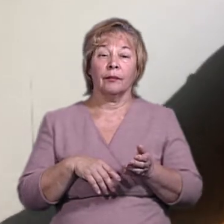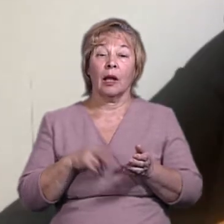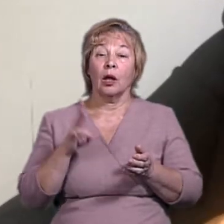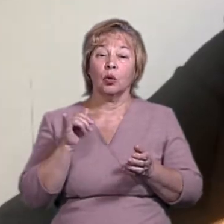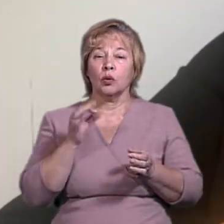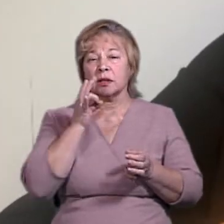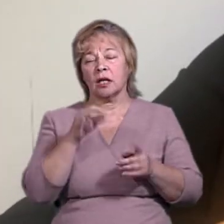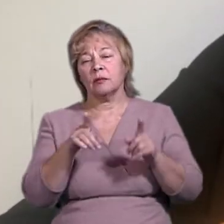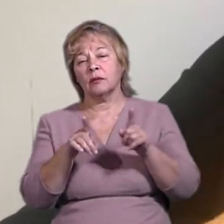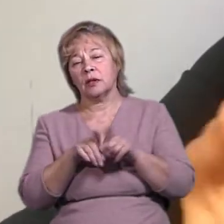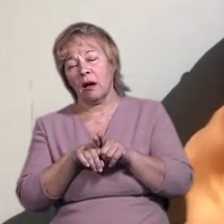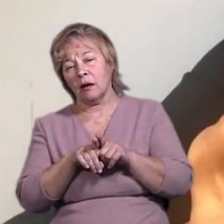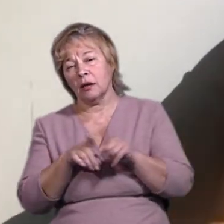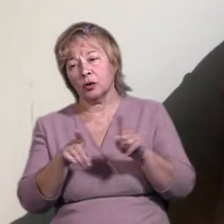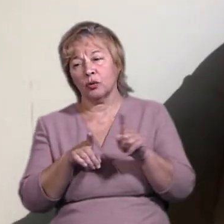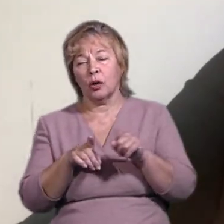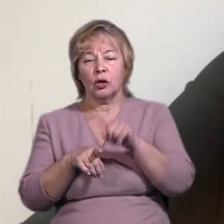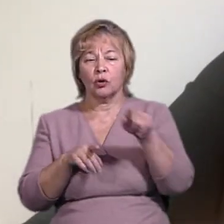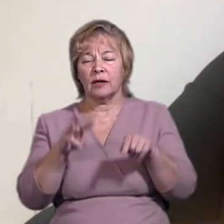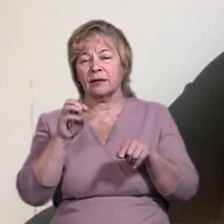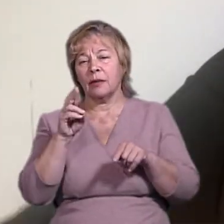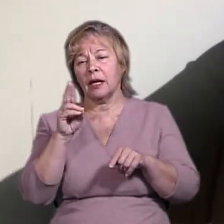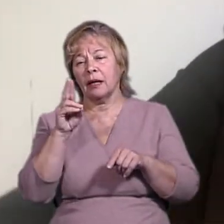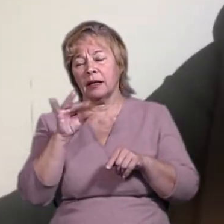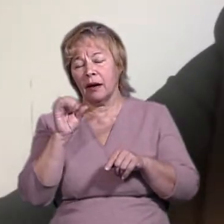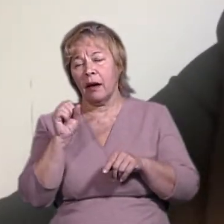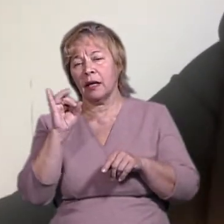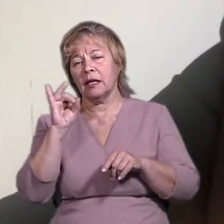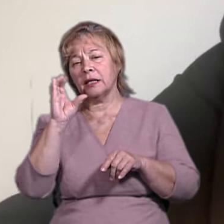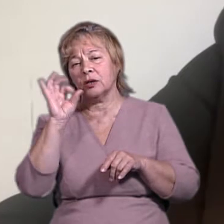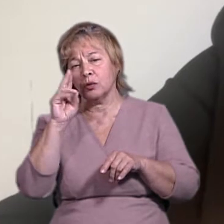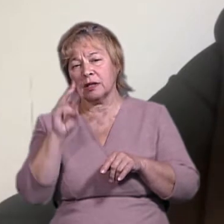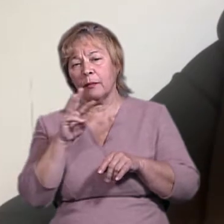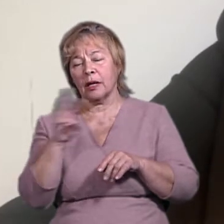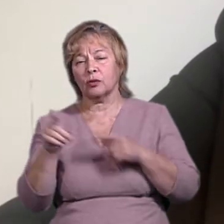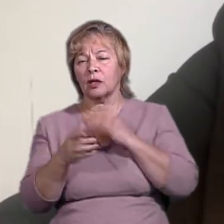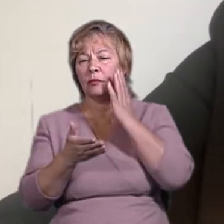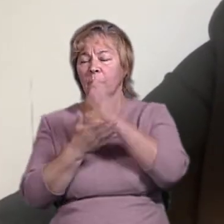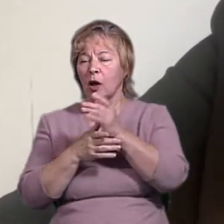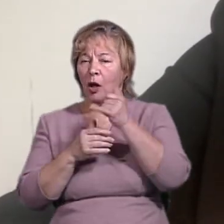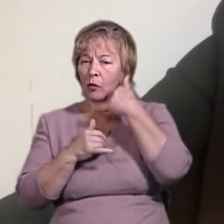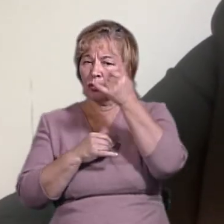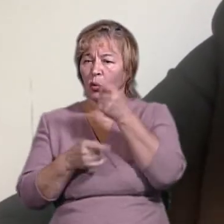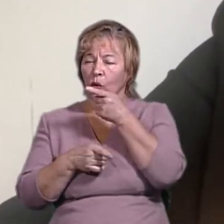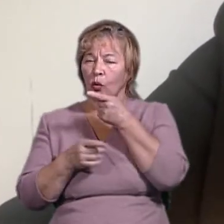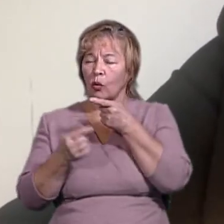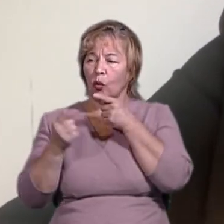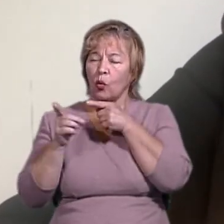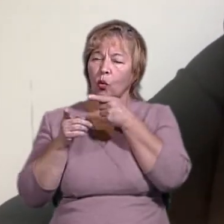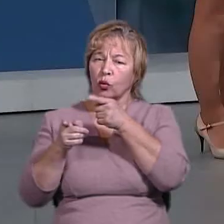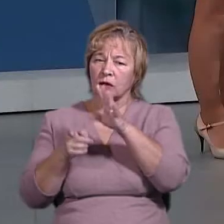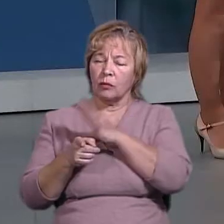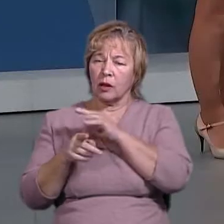Скажімо, крім того, що відбувається у вас в медіа і в соціальних мережах, в нас була пряма погроза одному зі спостерігачів.